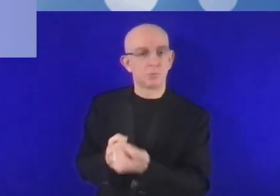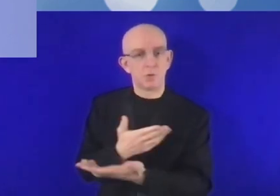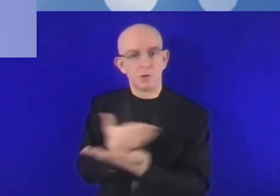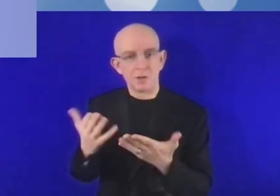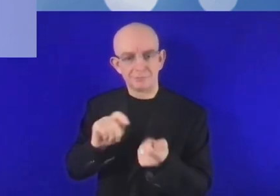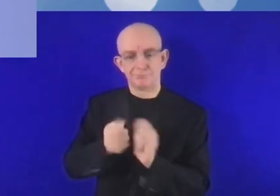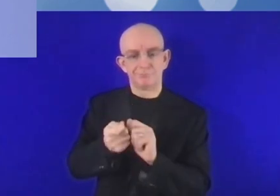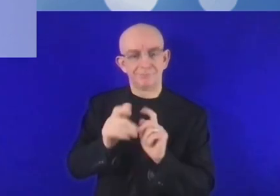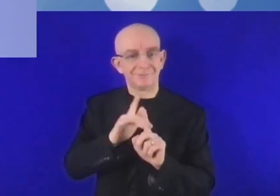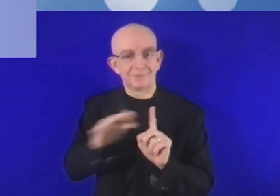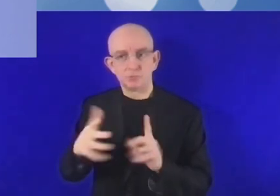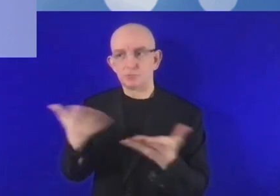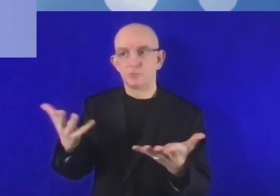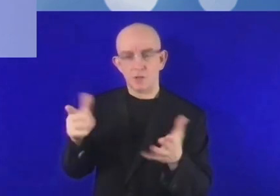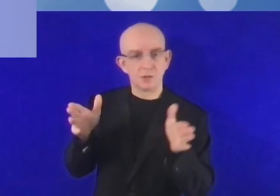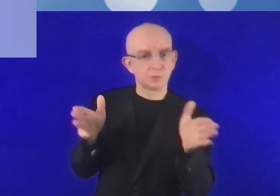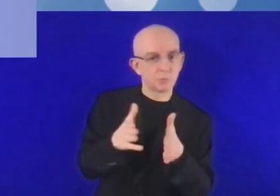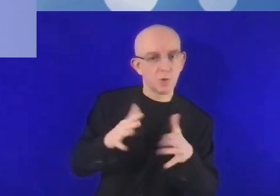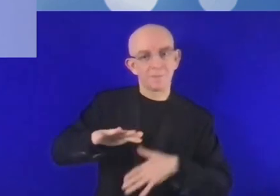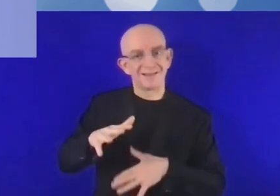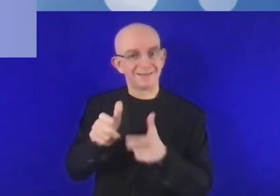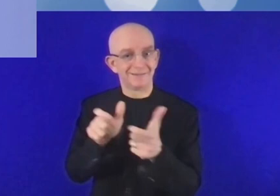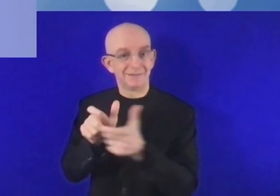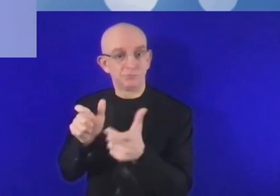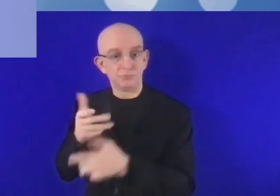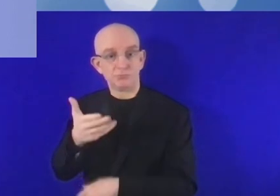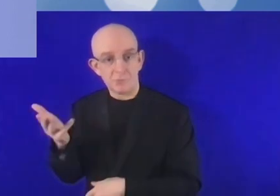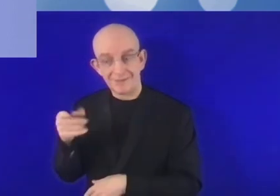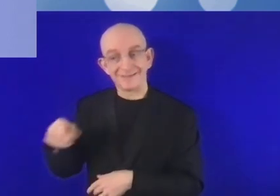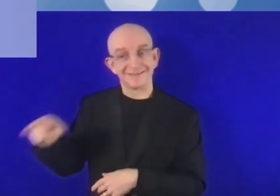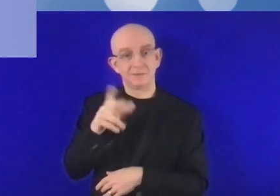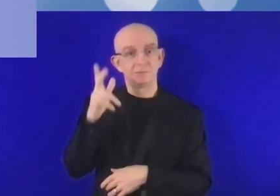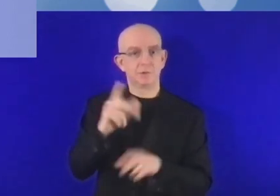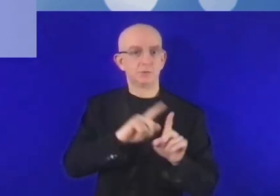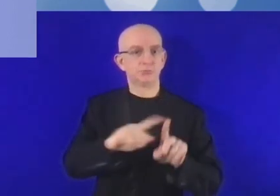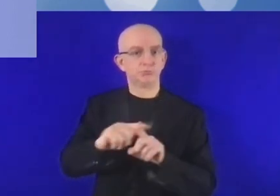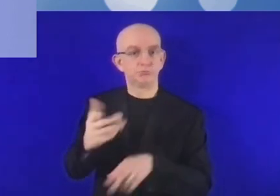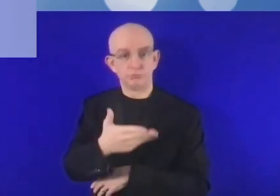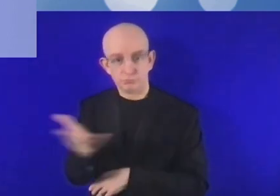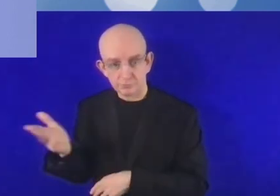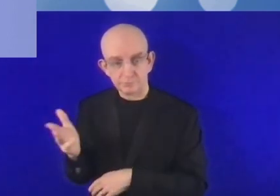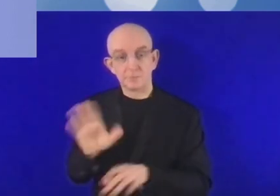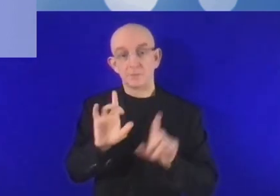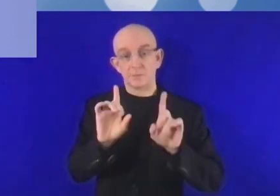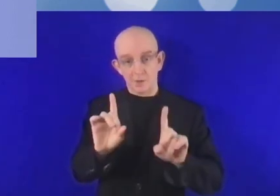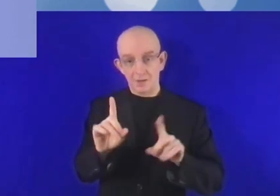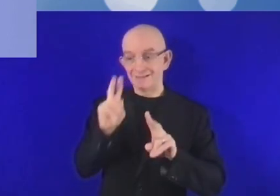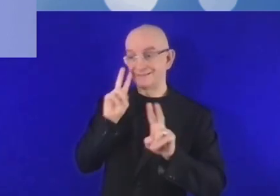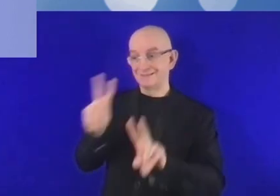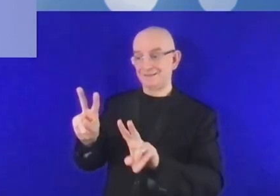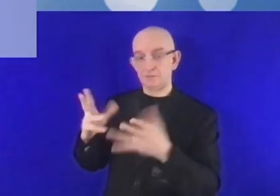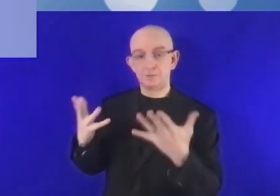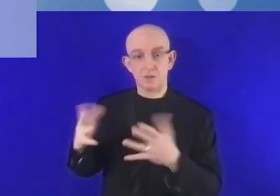venant accompagner la numérisation des PME et des start-up. Alors, un temps pour élargir un peu la